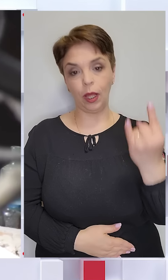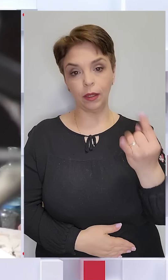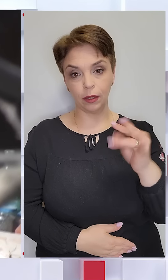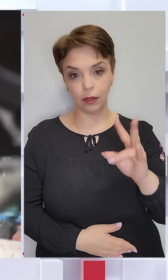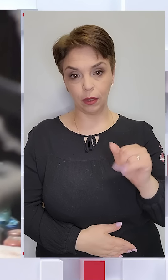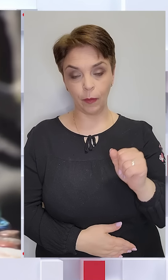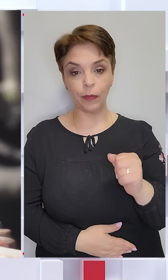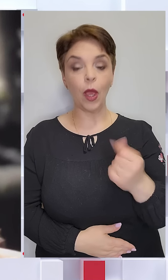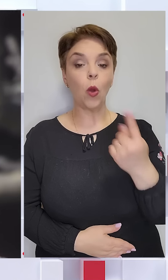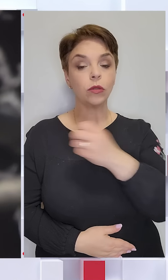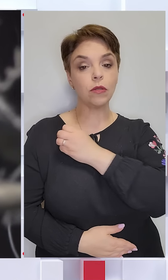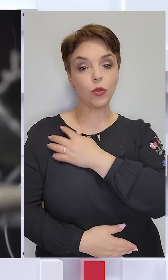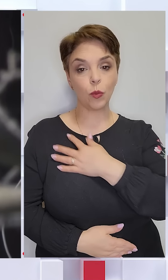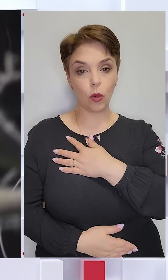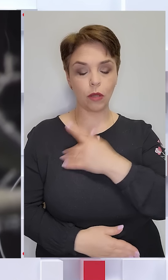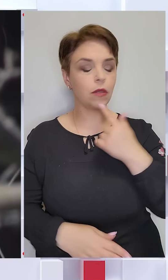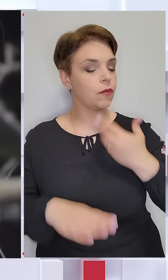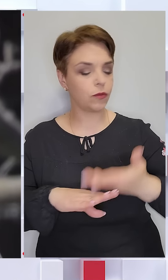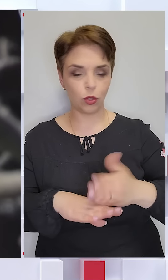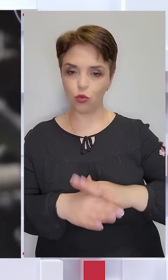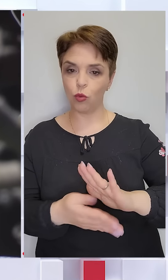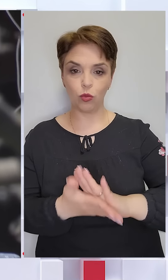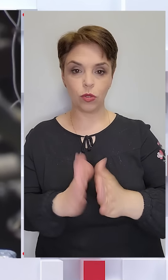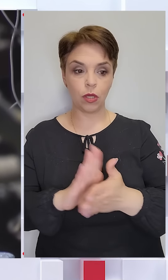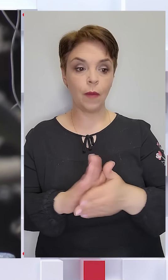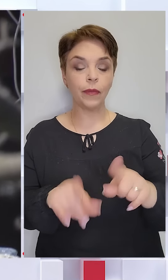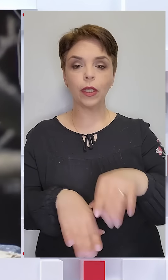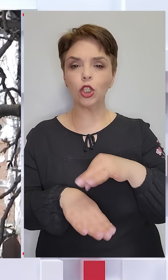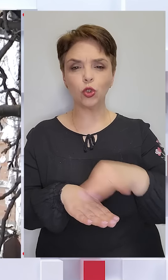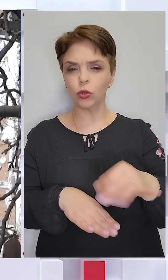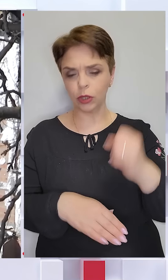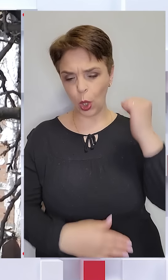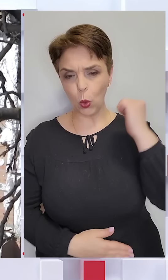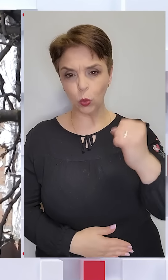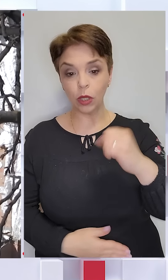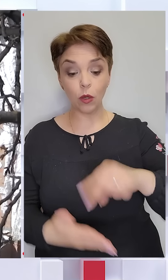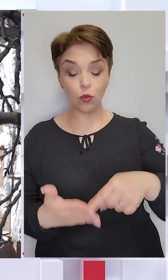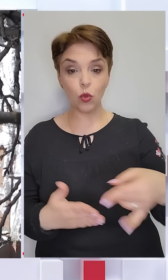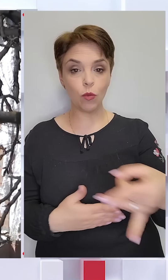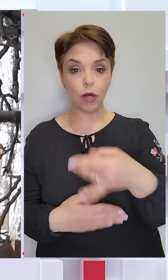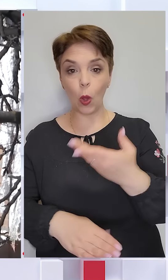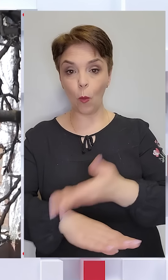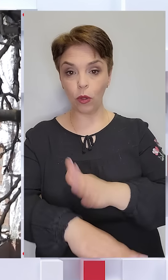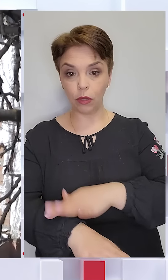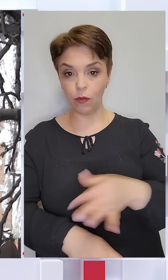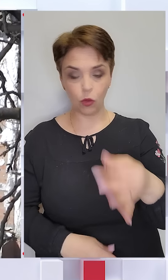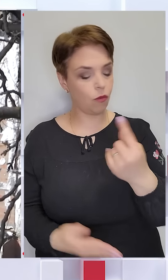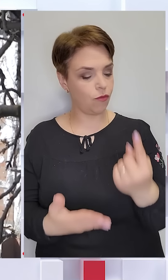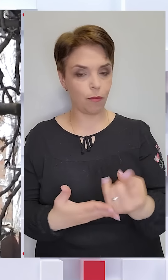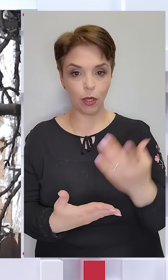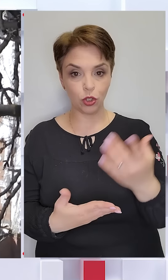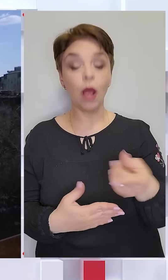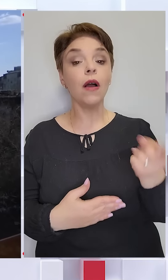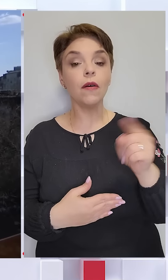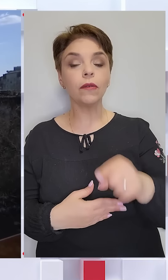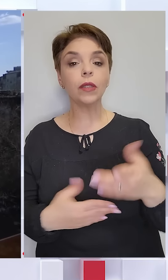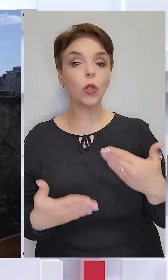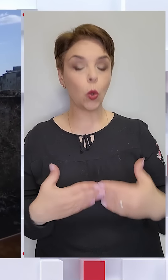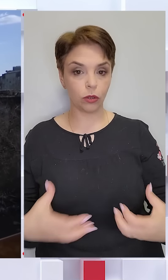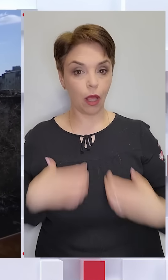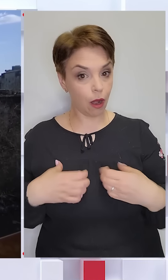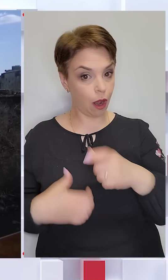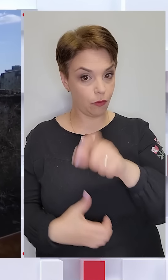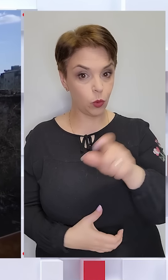дитина. Один з поранених у тяжкому стані. Такий жорсткий ракетний удар у цьому районі Полтавщини вперше. Утім, він хоч і